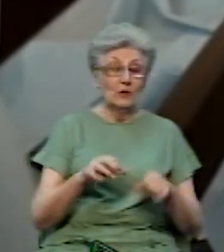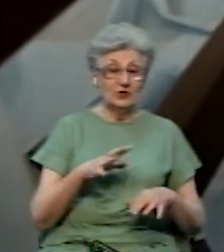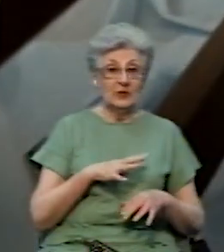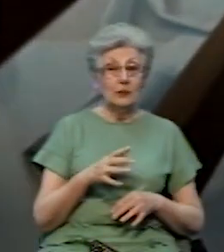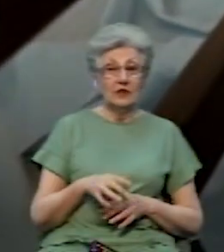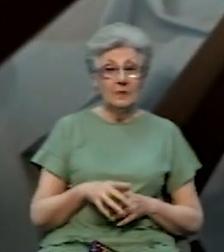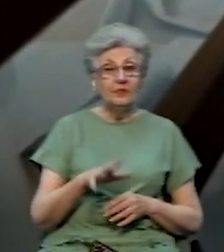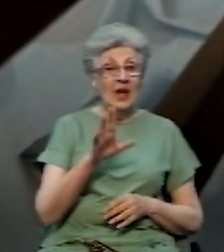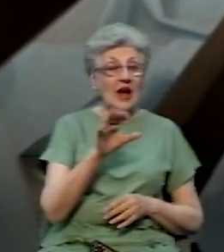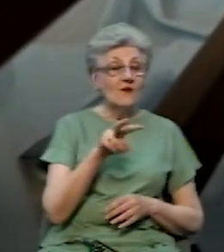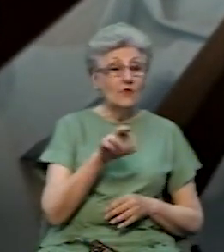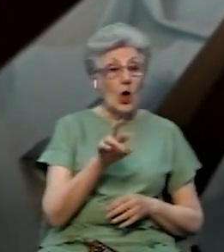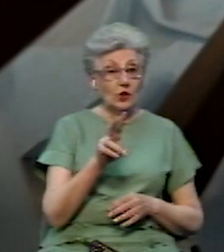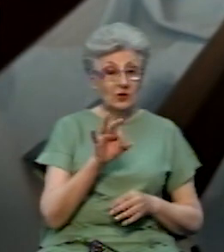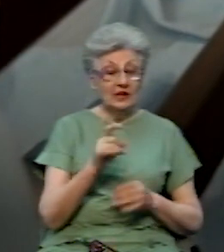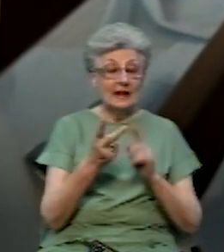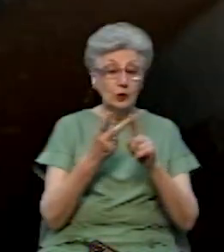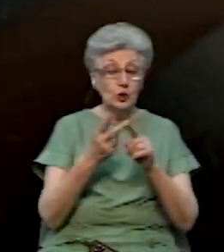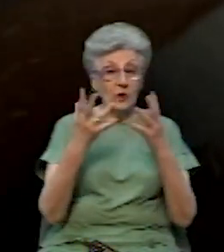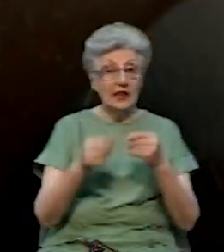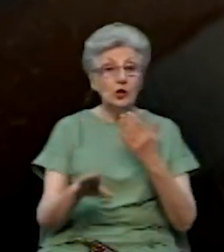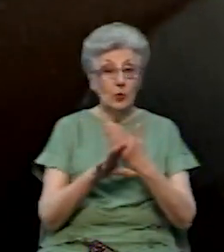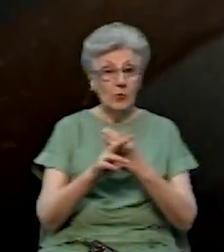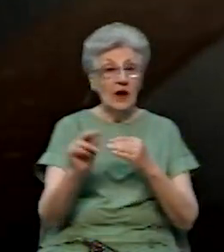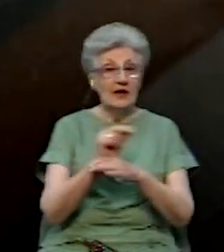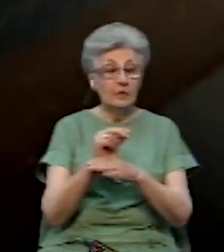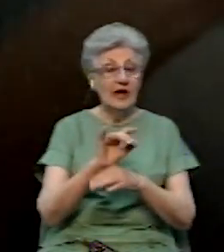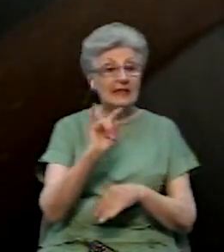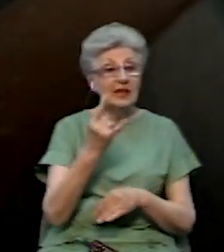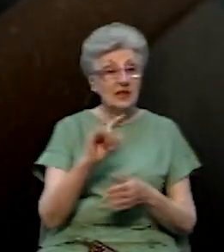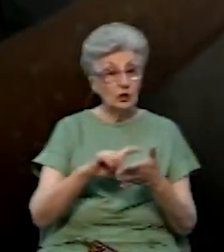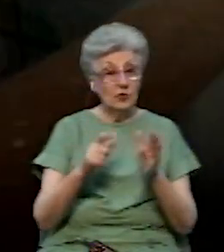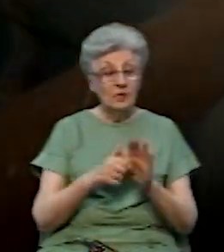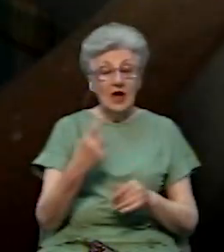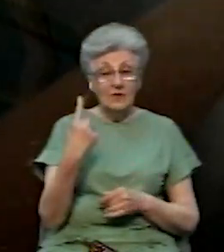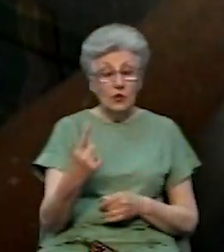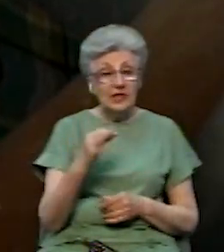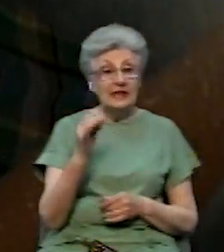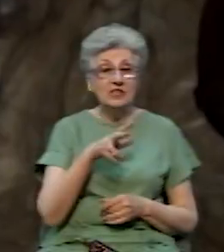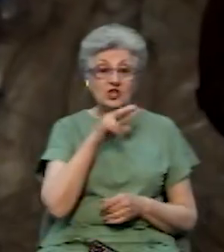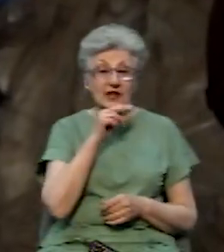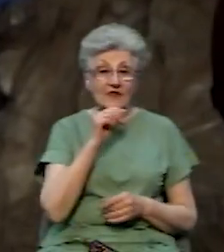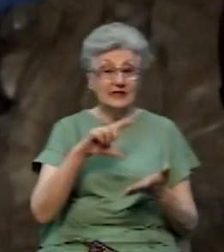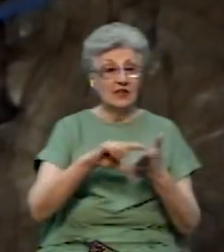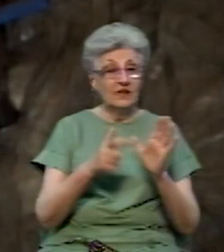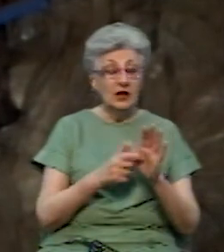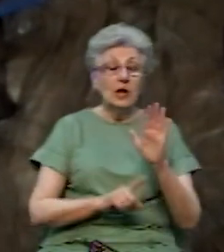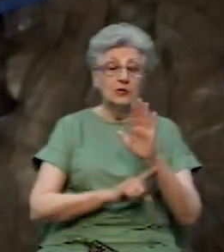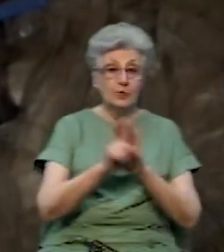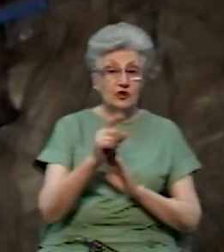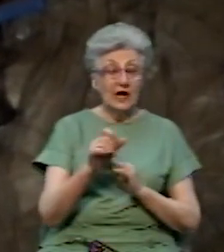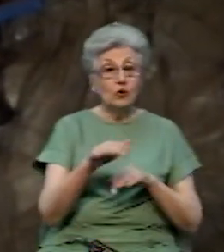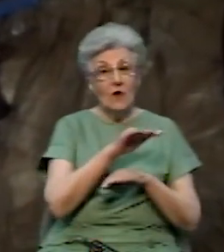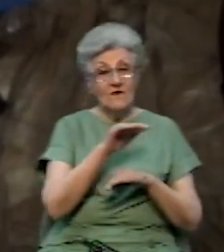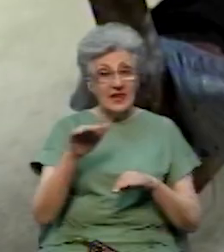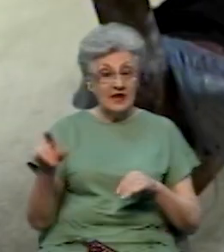Волонтер Вадим Ткач з другого дня допомагає ремонтувати дитячу кімнату в одній з чернівецьких квартир. Каже, спочатку вирівнюють та